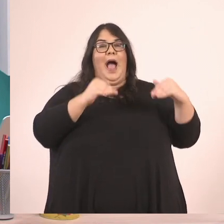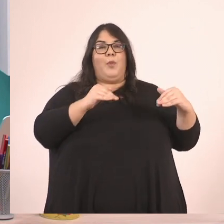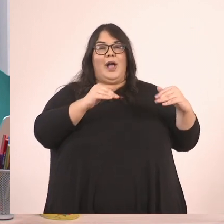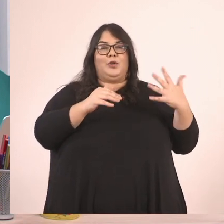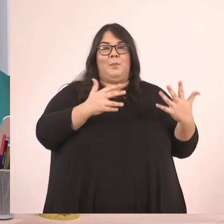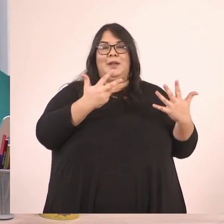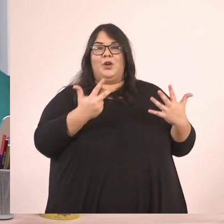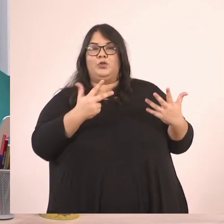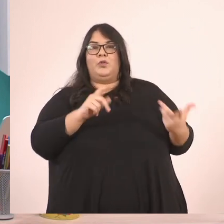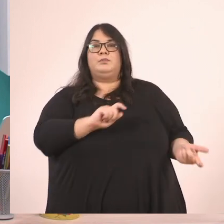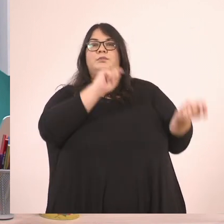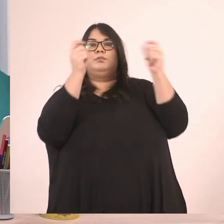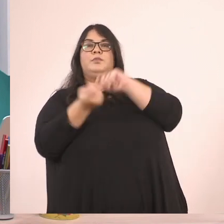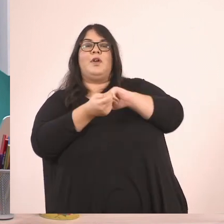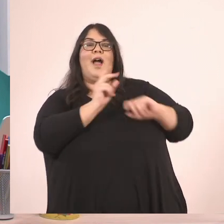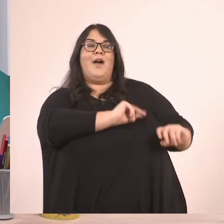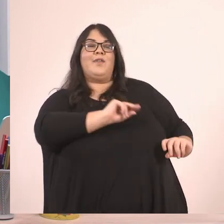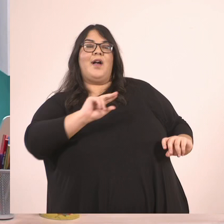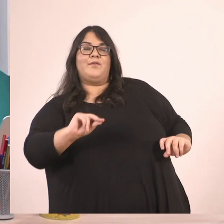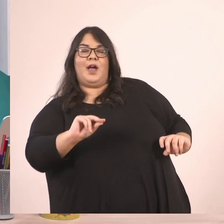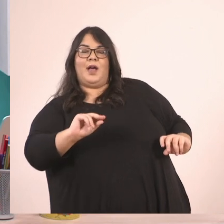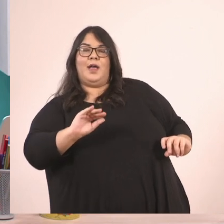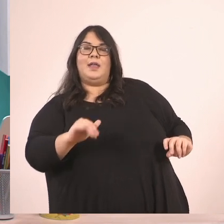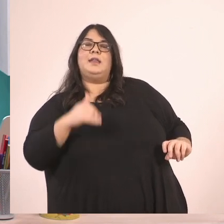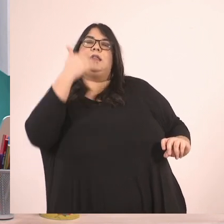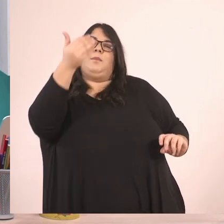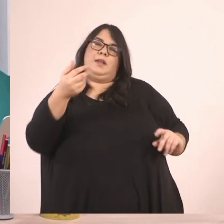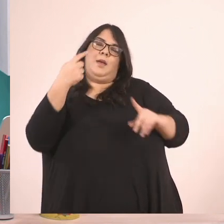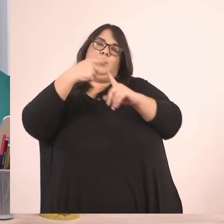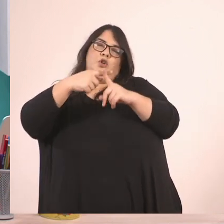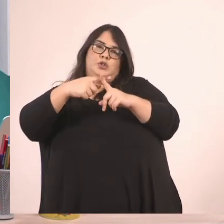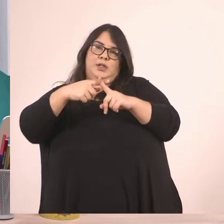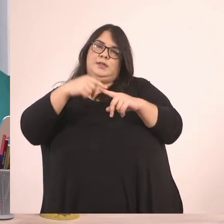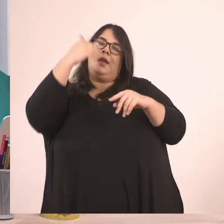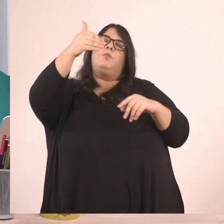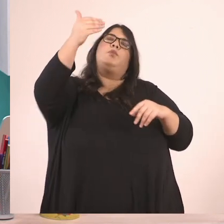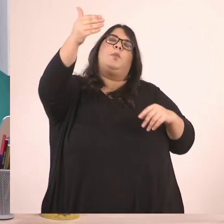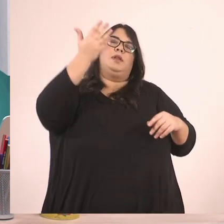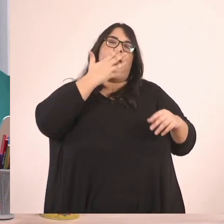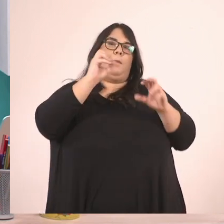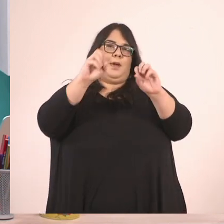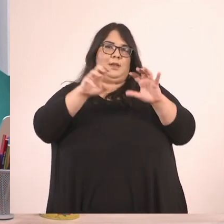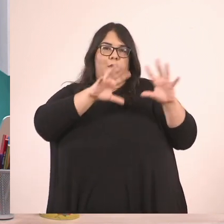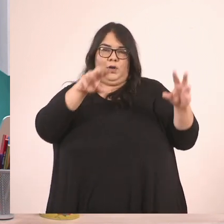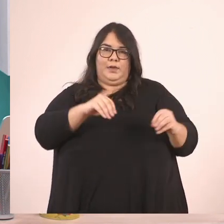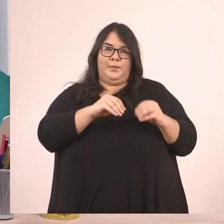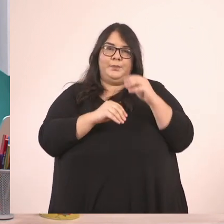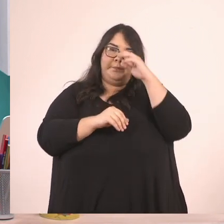κάνουμε την πρόσθεση μέσω των ισοδυνάμων κλασμάτων, θα το δούμε αργότερα αυτό. Είναι πολύ σημαντικό λοιπόν